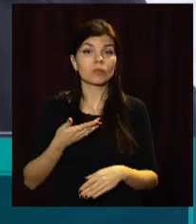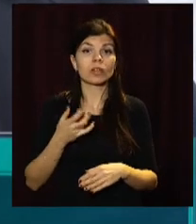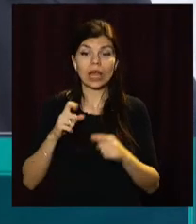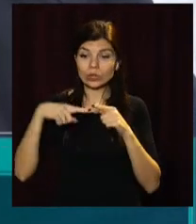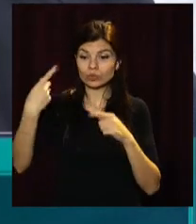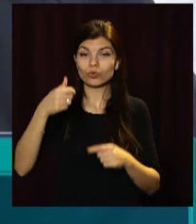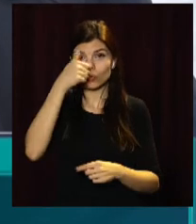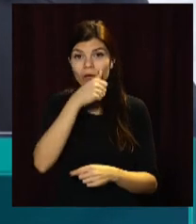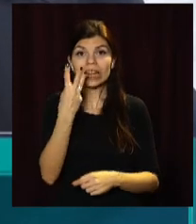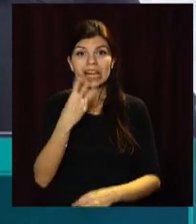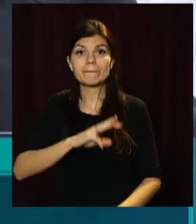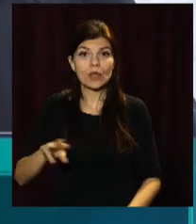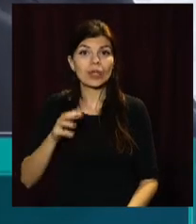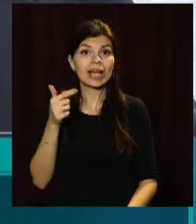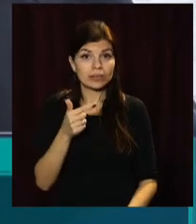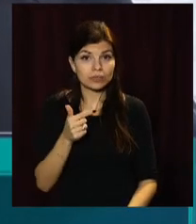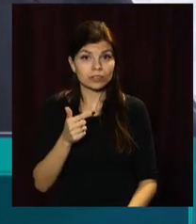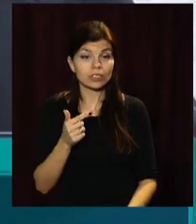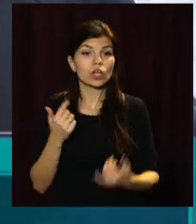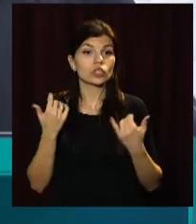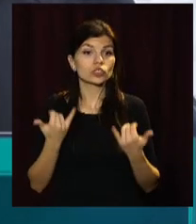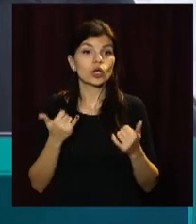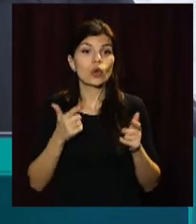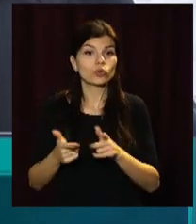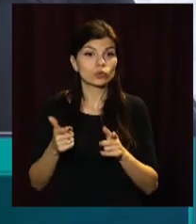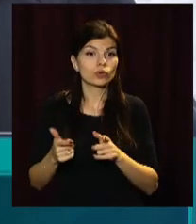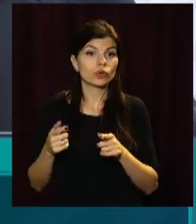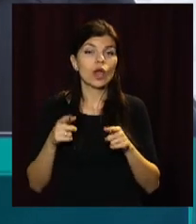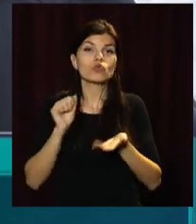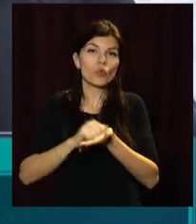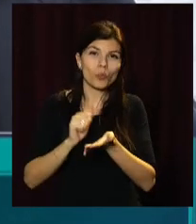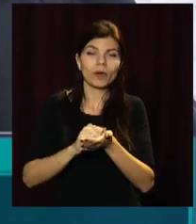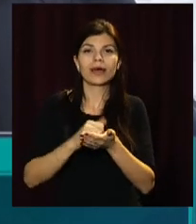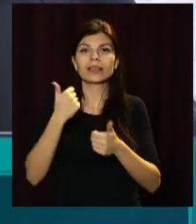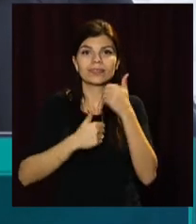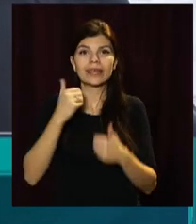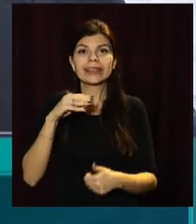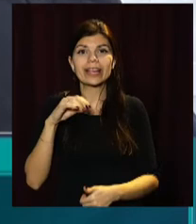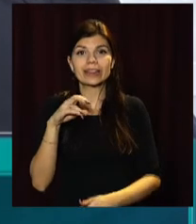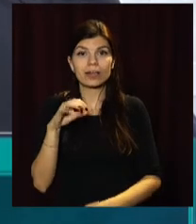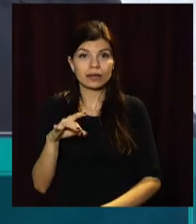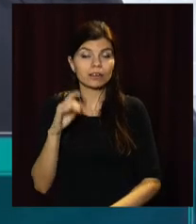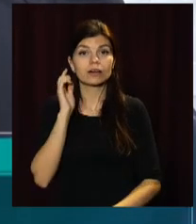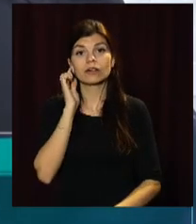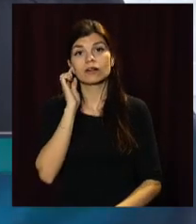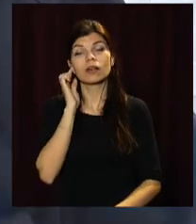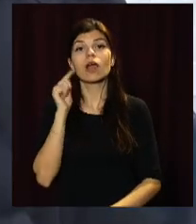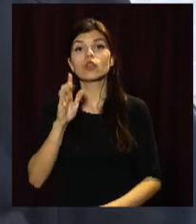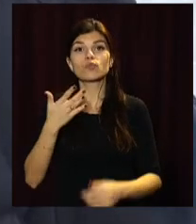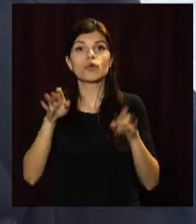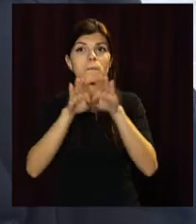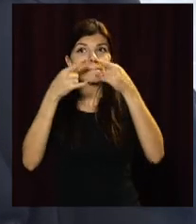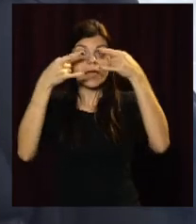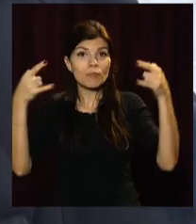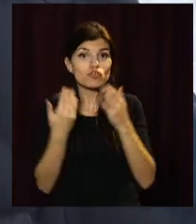наступний рік три мільйони гривень. Зараз готуємо документи, тендер готуємо. Тут буде меблі нові,